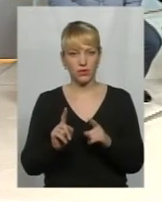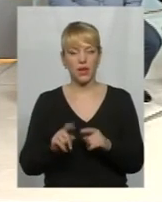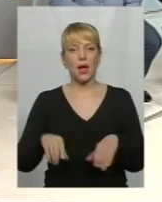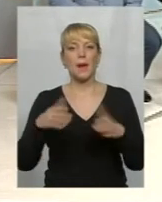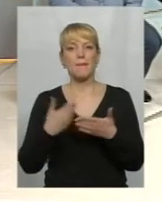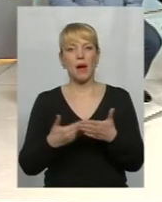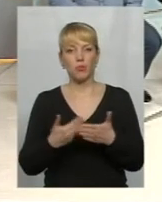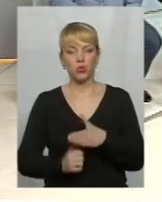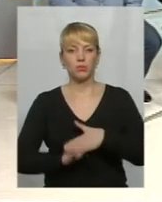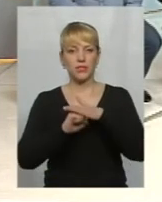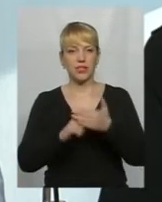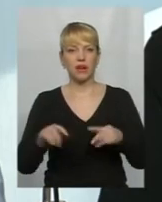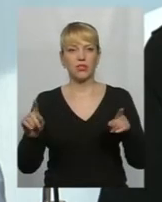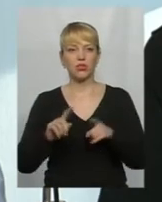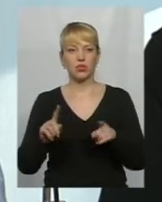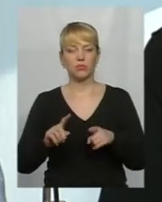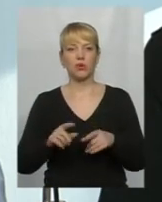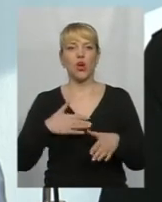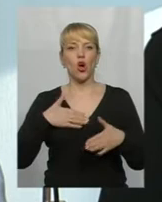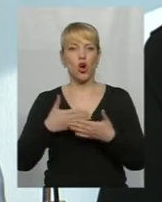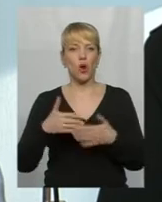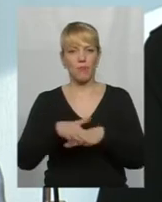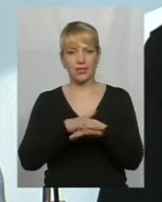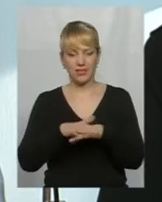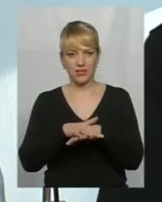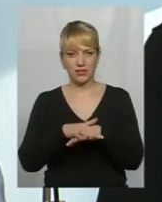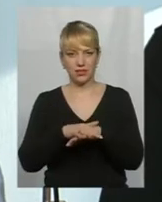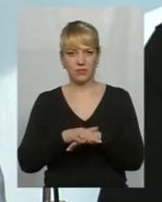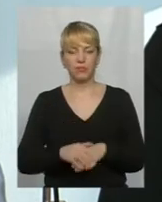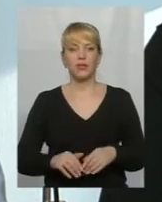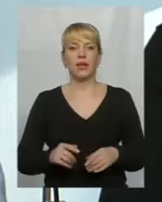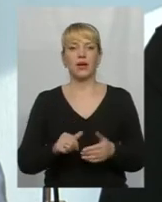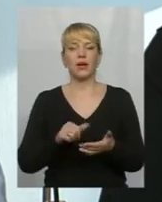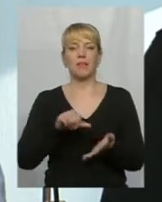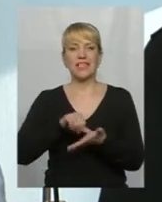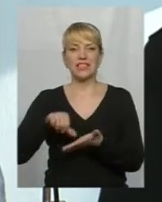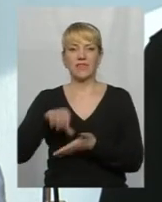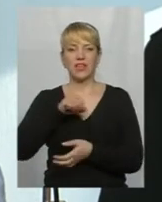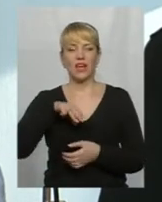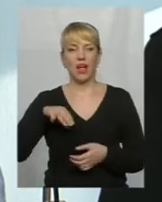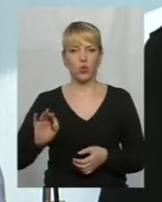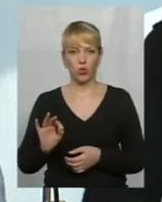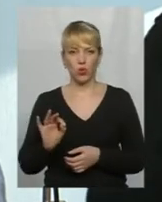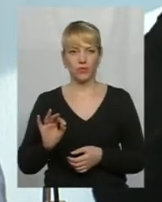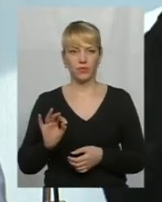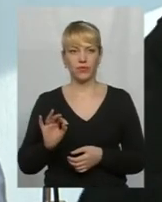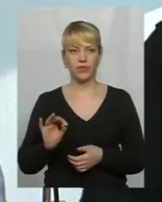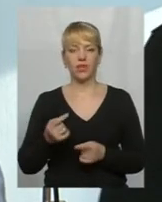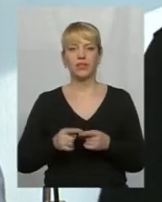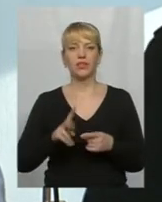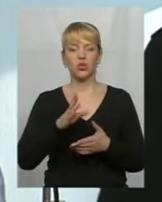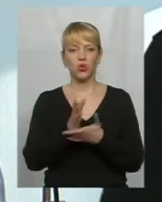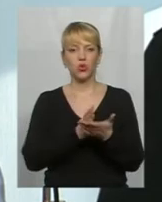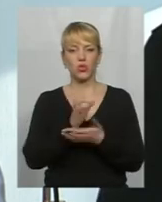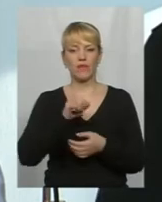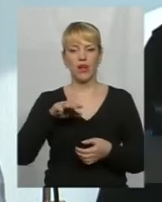мабуть, підстава для того, щоб громадськість, передусім це представники АТО, ті, які служили